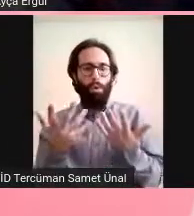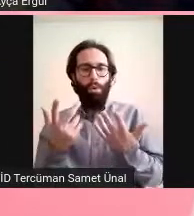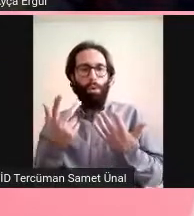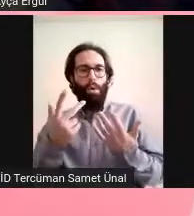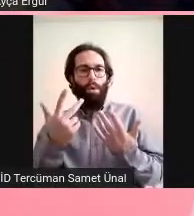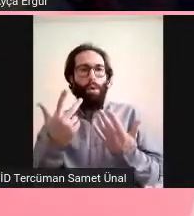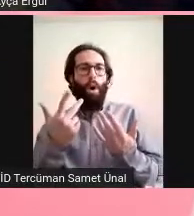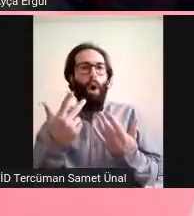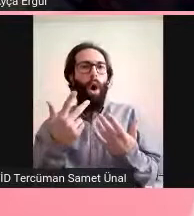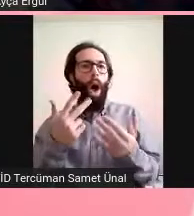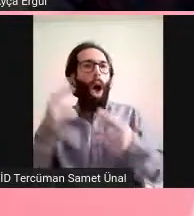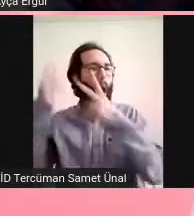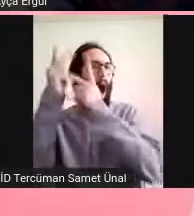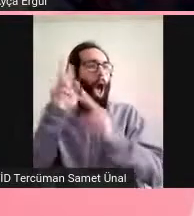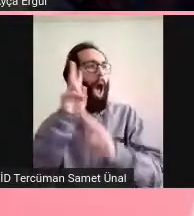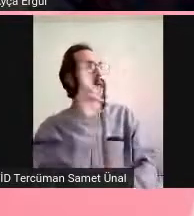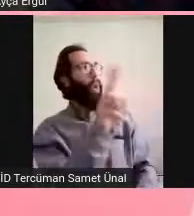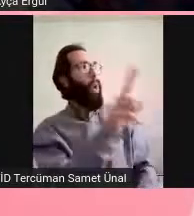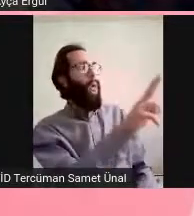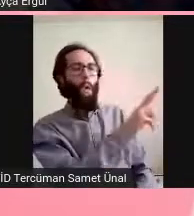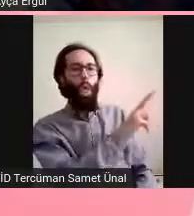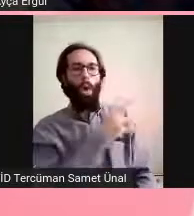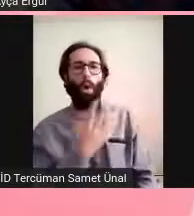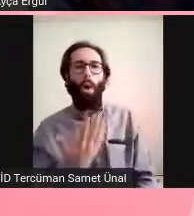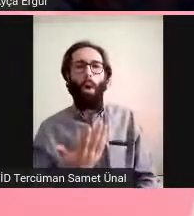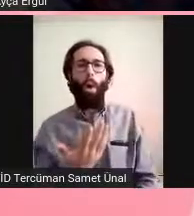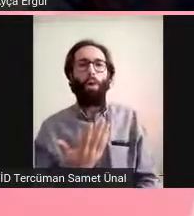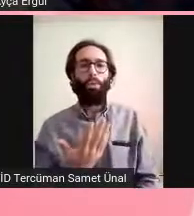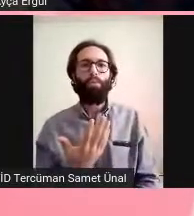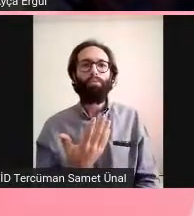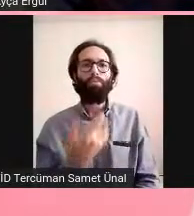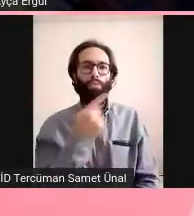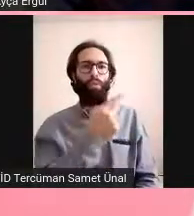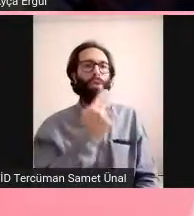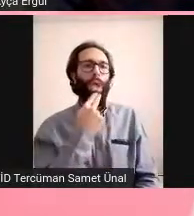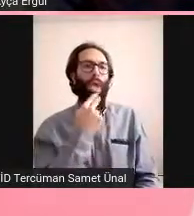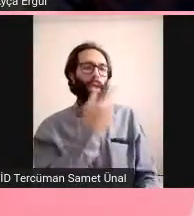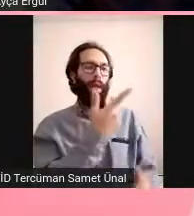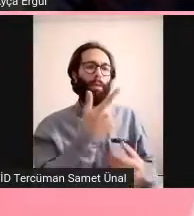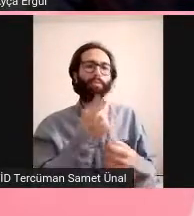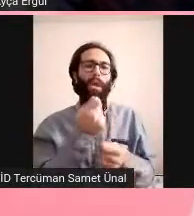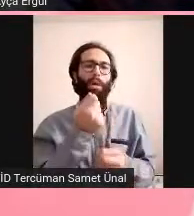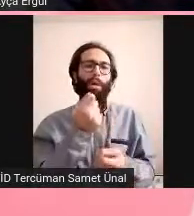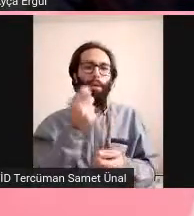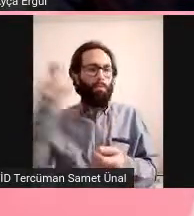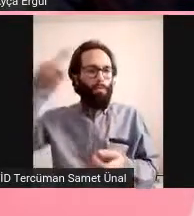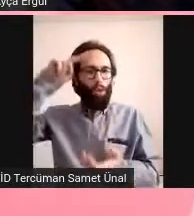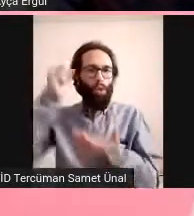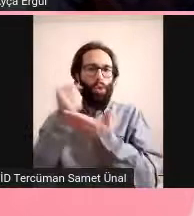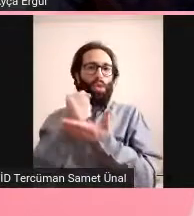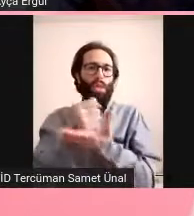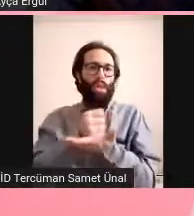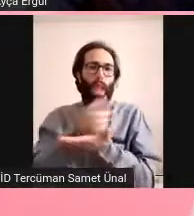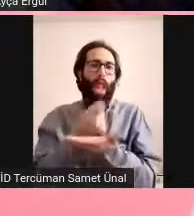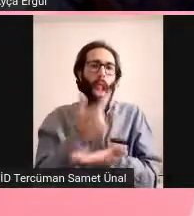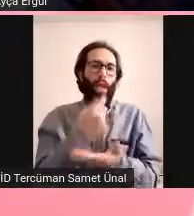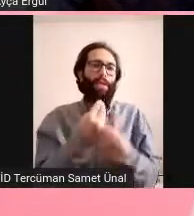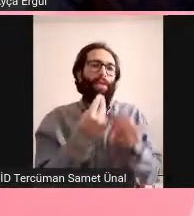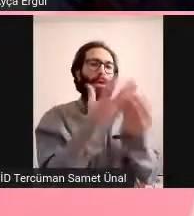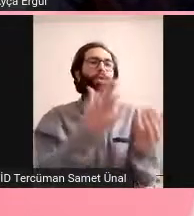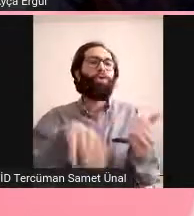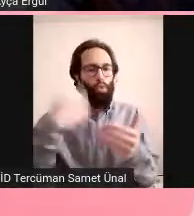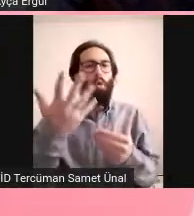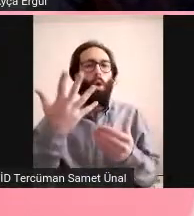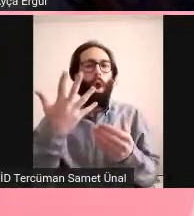Burada saykotikler veriyorlar kadına ve sonrasında iyileşiyor. Bu da biraz korkunç. Yani şizofreni benzeri